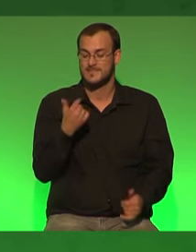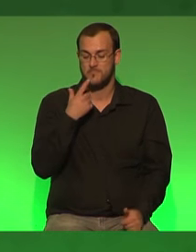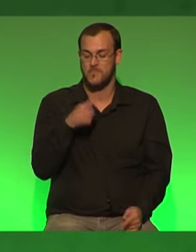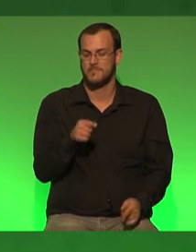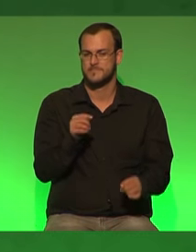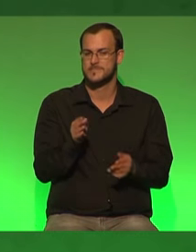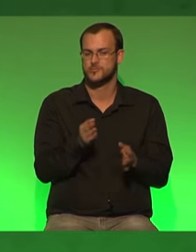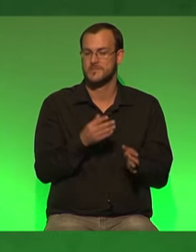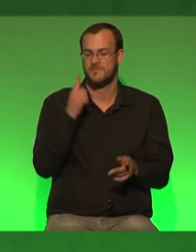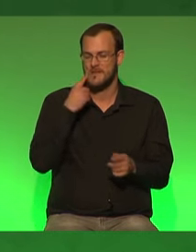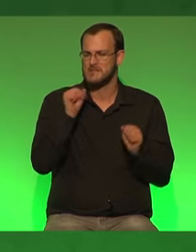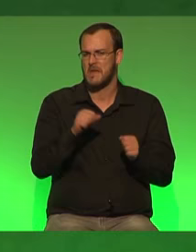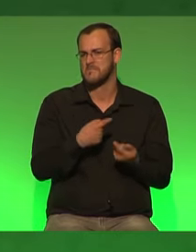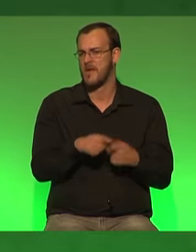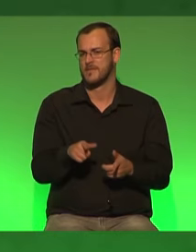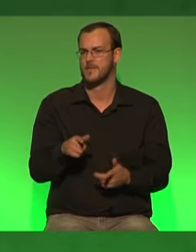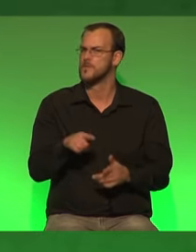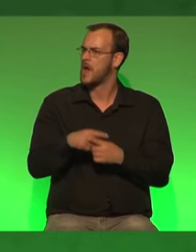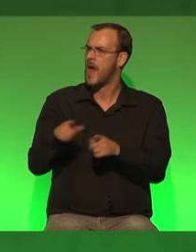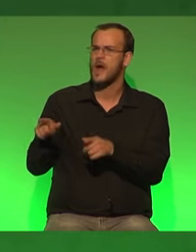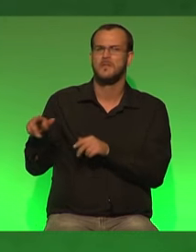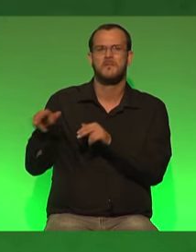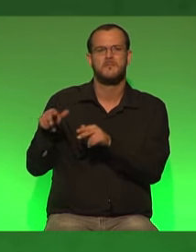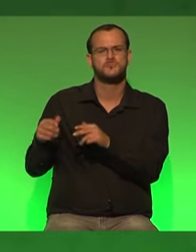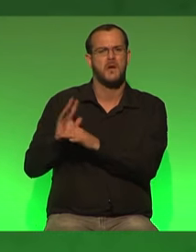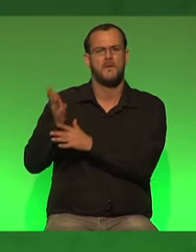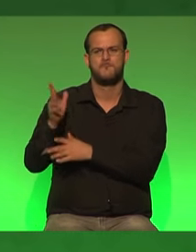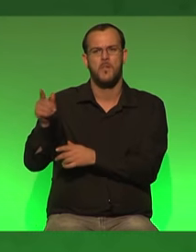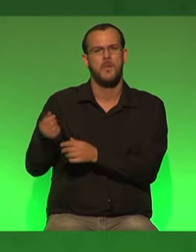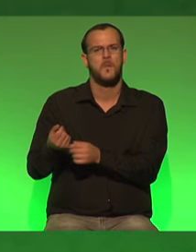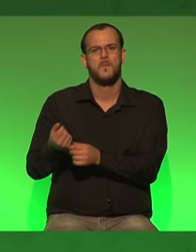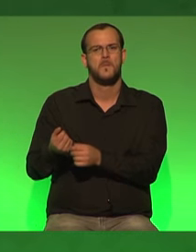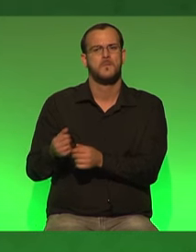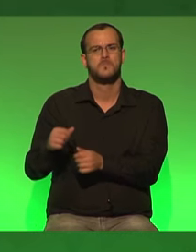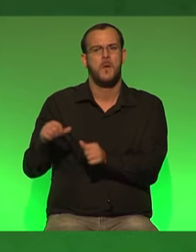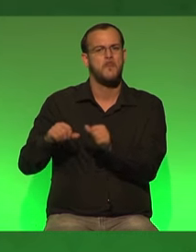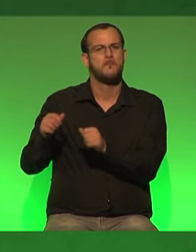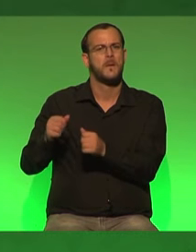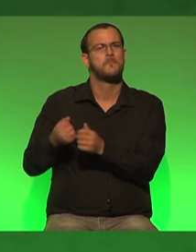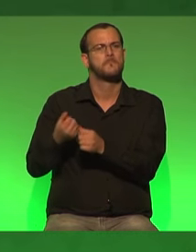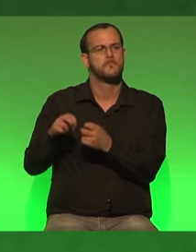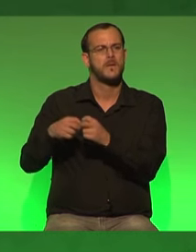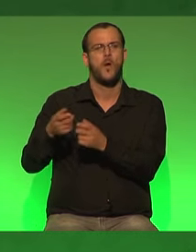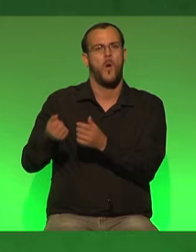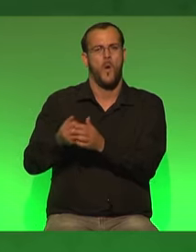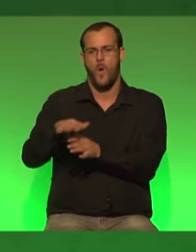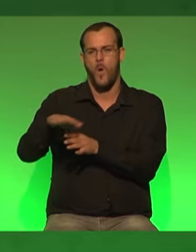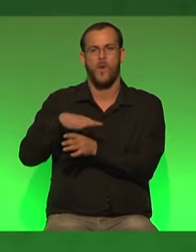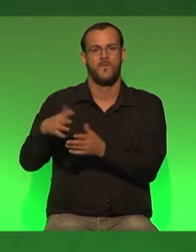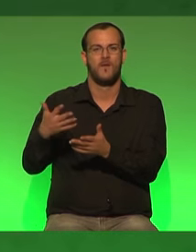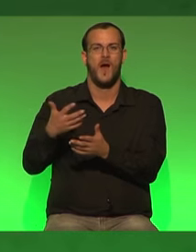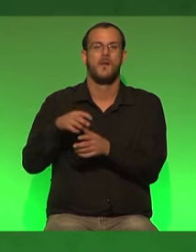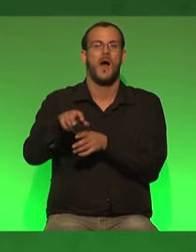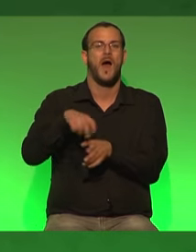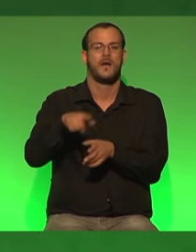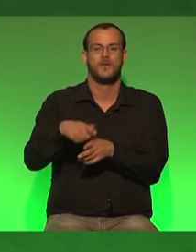wissen wir von den vielen gut funktionierenden wirtschaftlich erfolgreichen biohöfen aber die agrarwende braucht auch die konventionellen